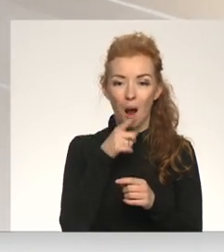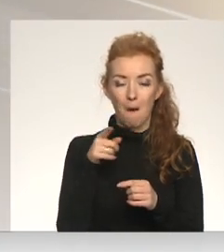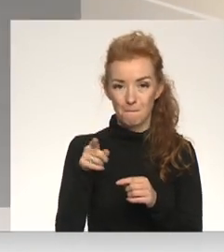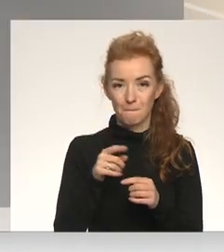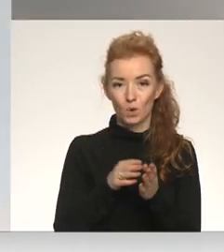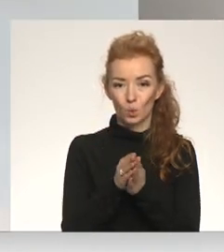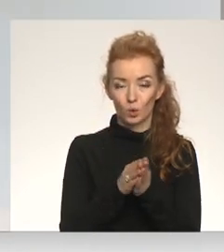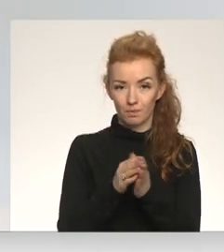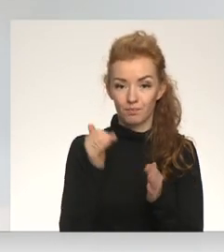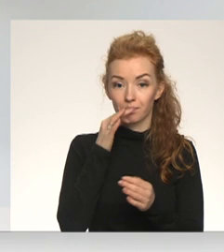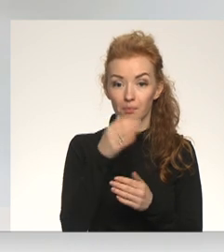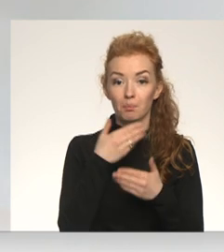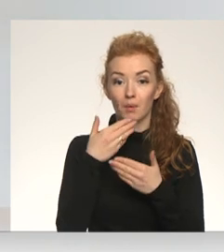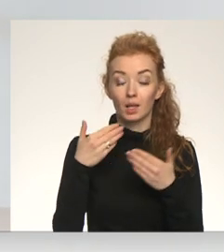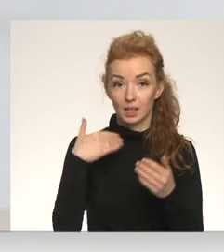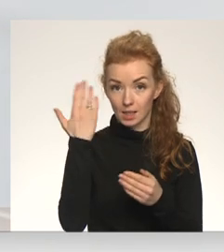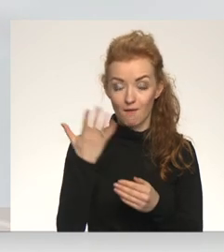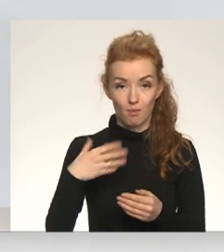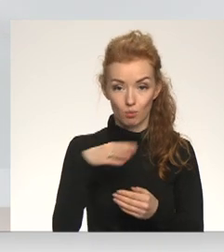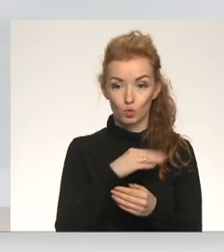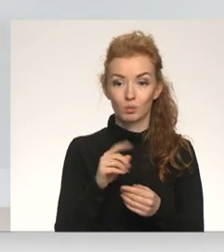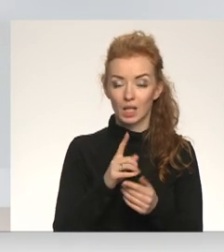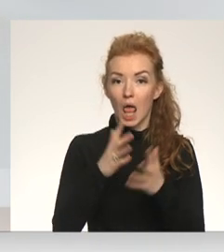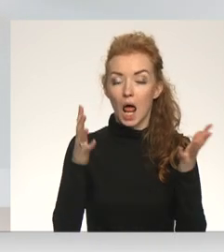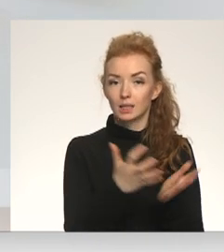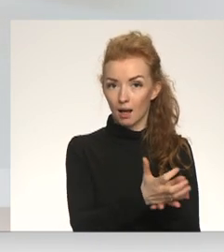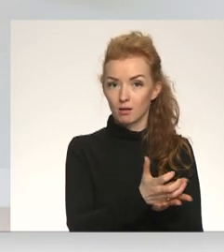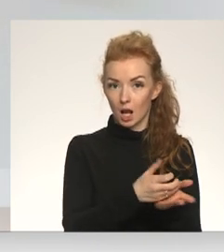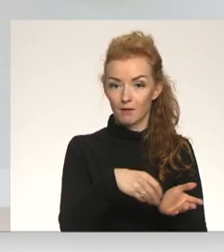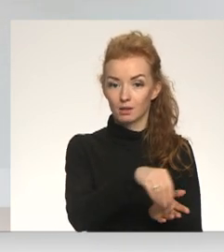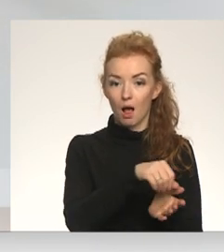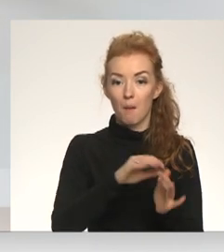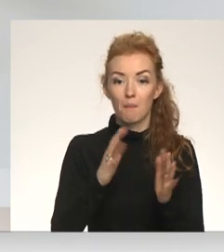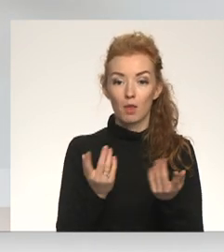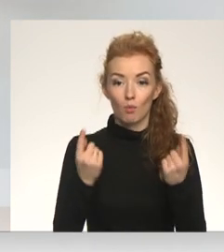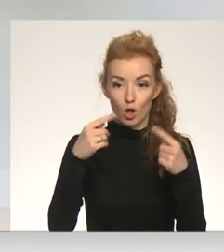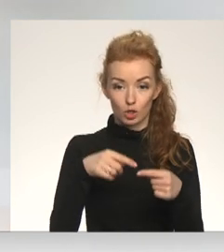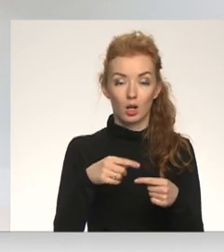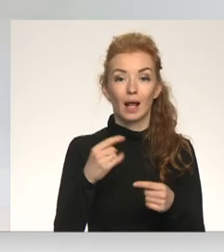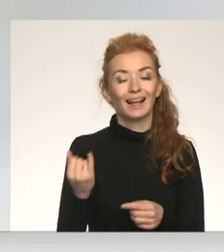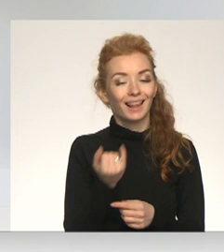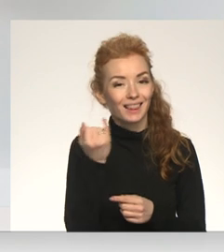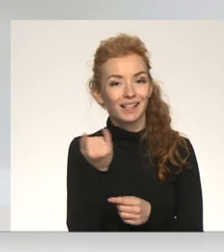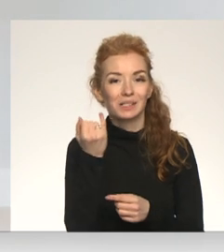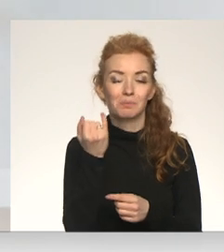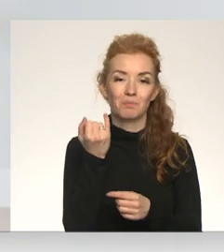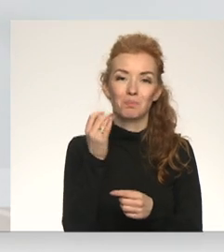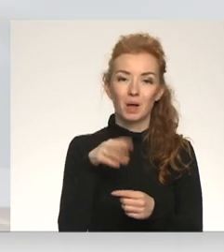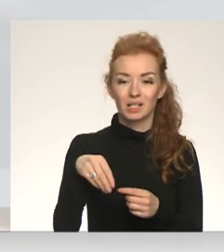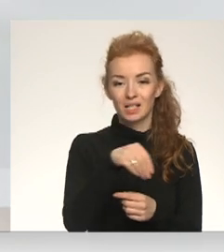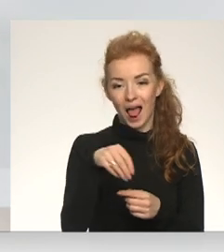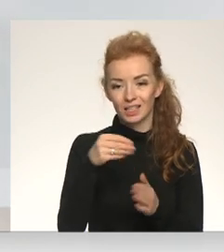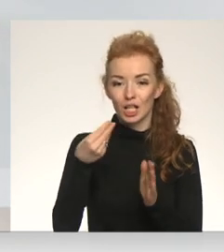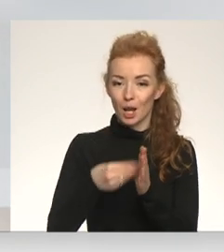Paldies Dievam, ka mums šis sāles ir ar lielām rezervēm. Bet šobrīd, interesējoties par sāles